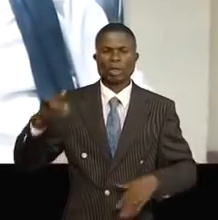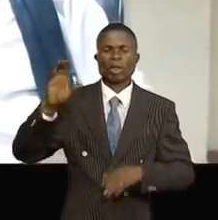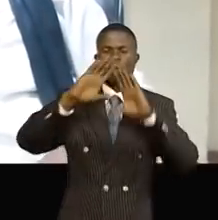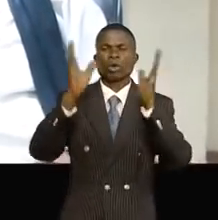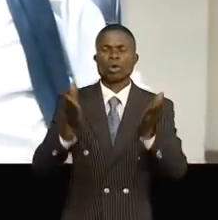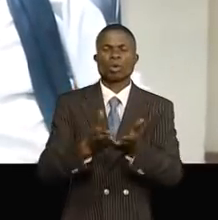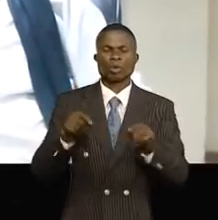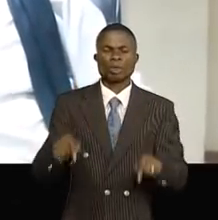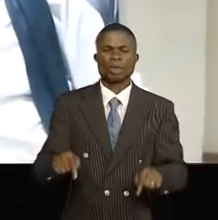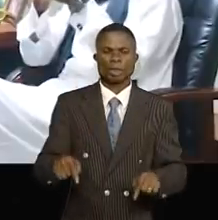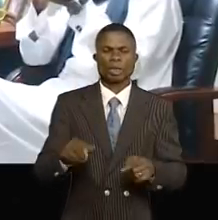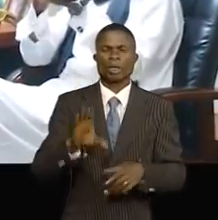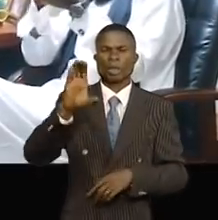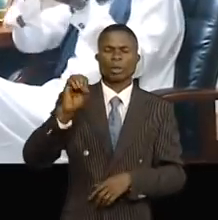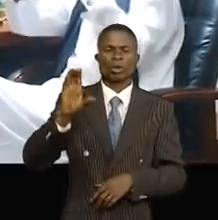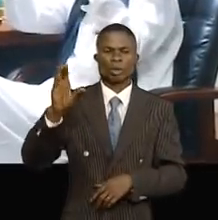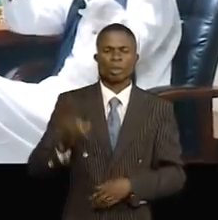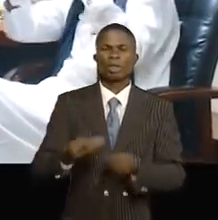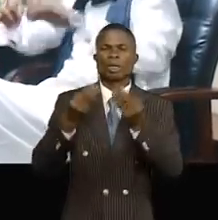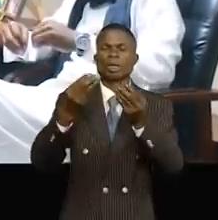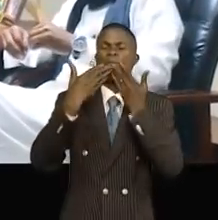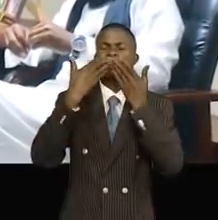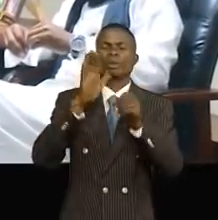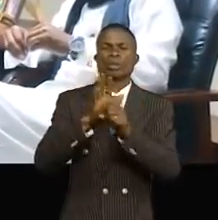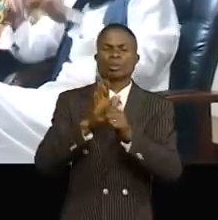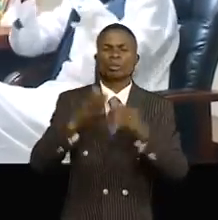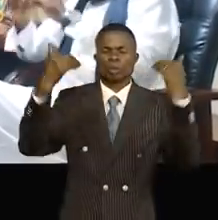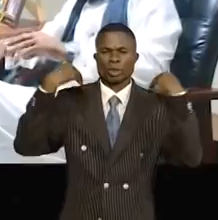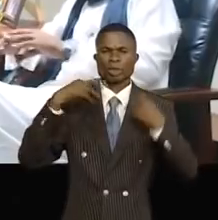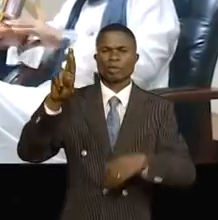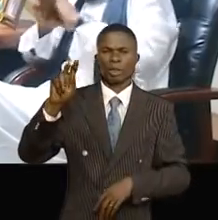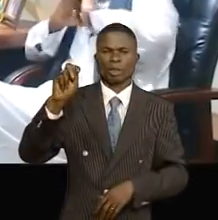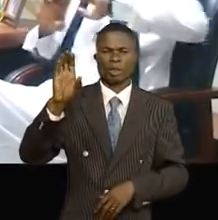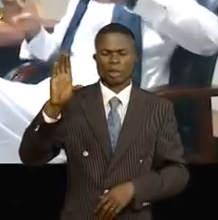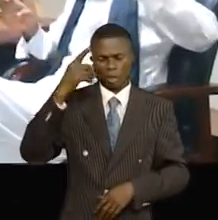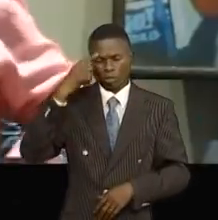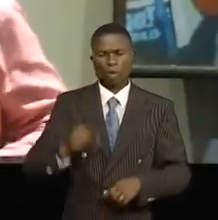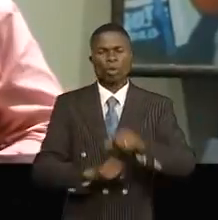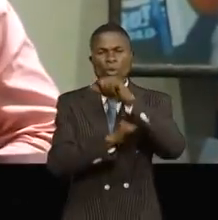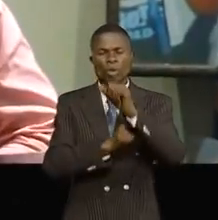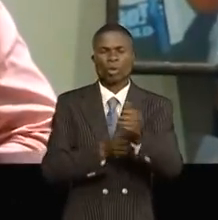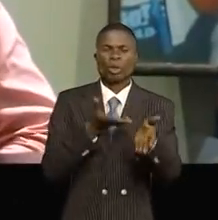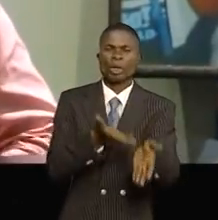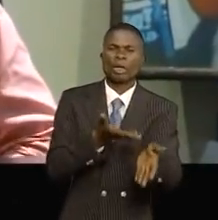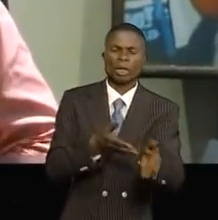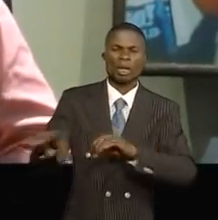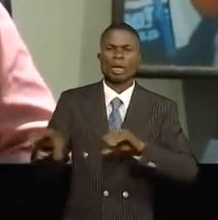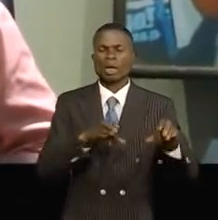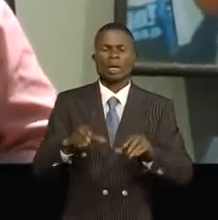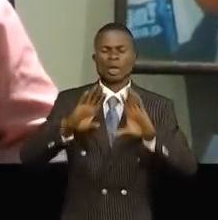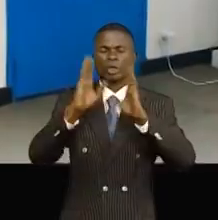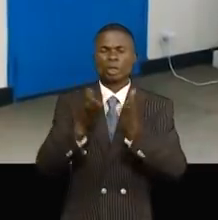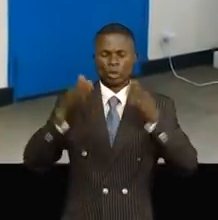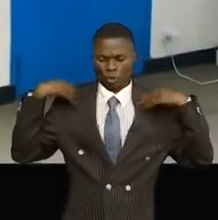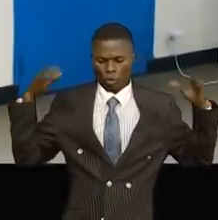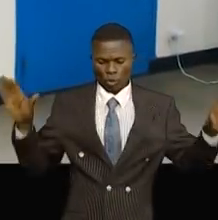islamique au Congo Comico, est venu remercier les autorités de la RTNC pour leur soutien et accompagnement aux activités islamiques en